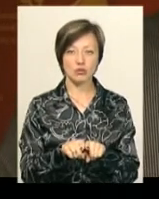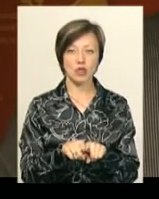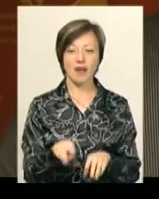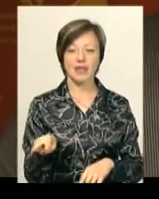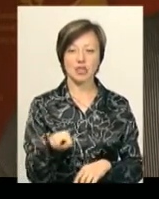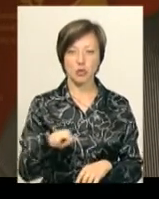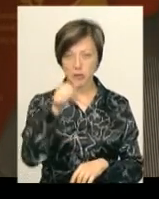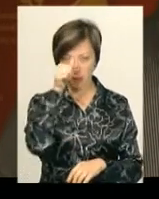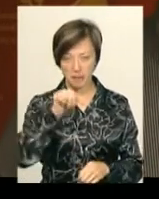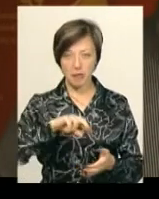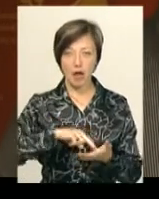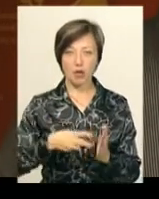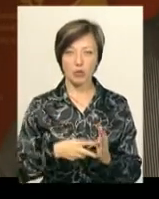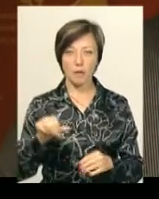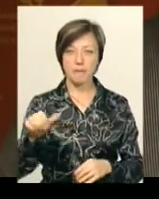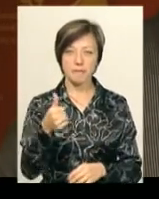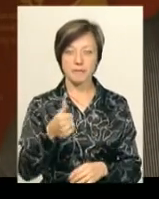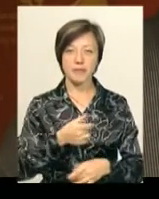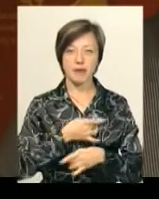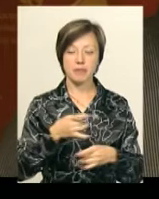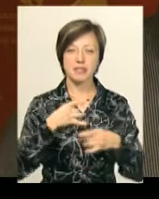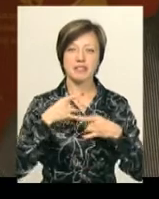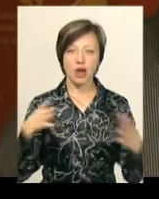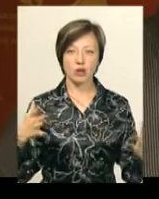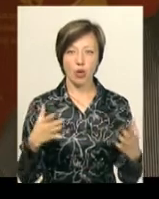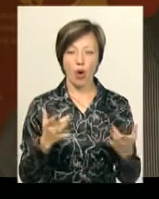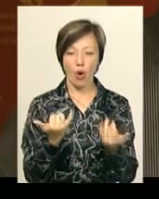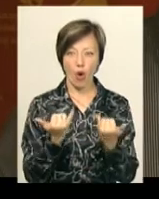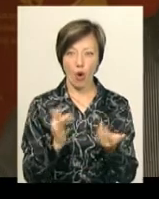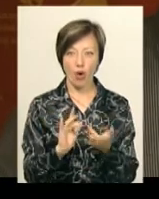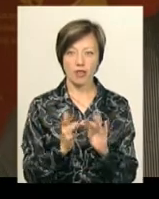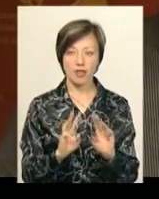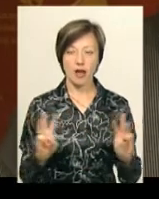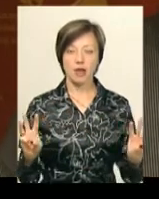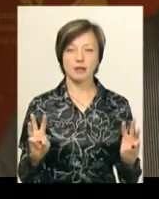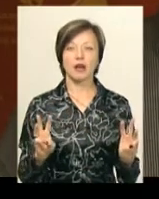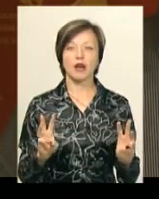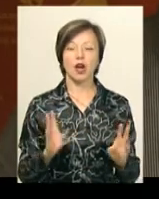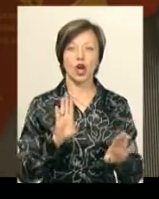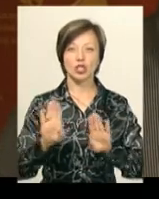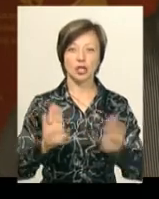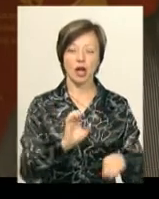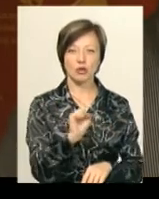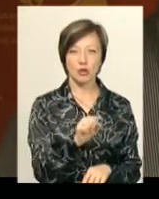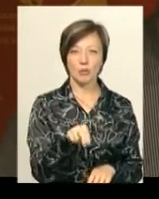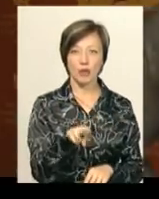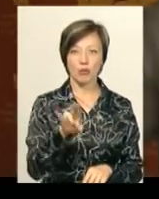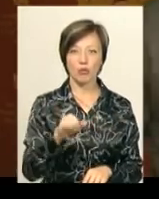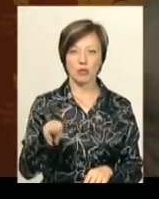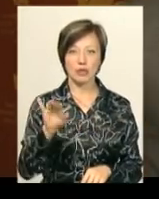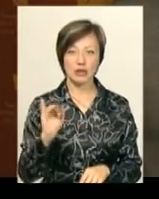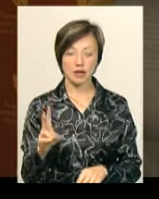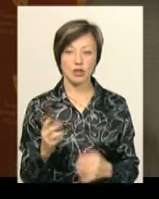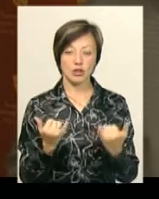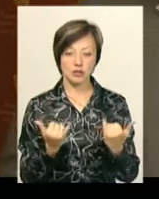листопаді місяці плануємо прем'єру вистави «Свята онлайн». Це і грантова вистава режисер Анатолій Петрович Пундик. Ми